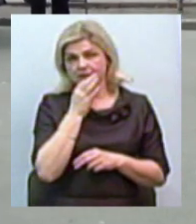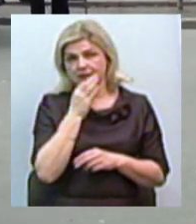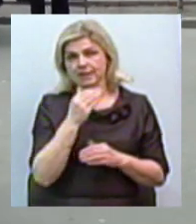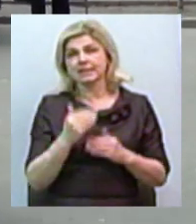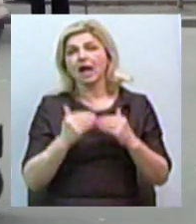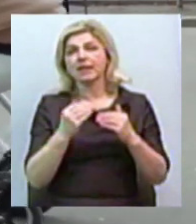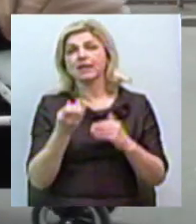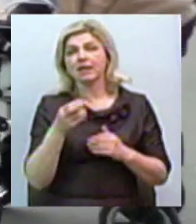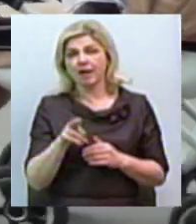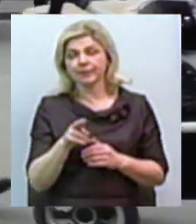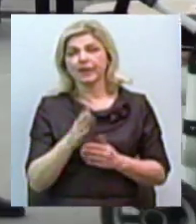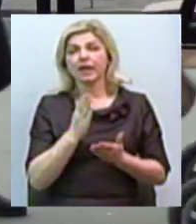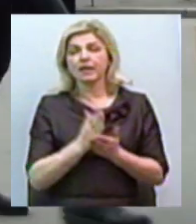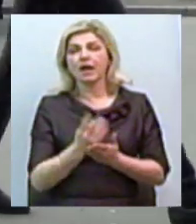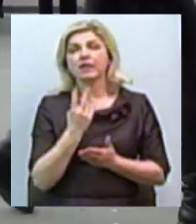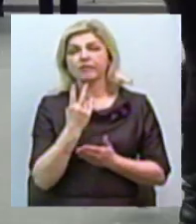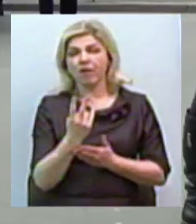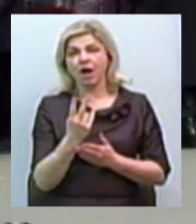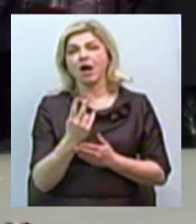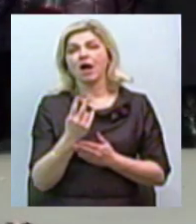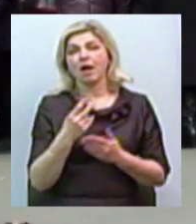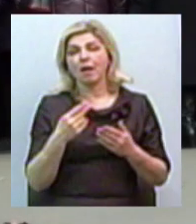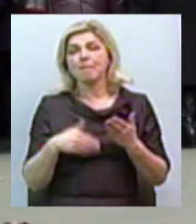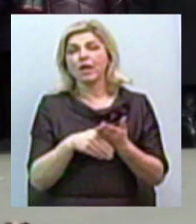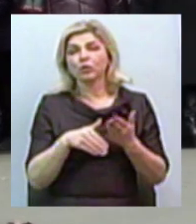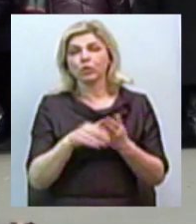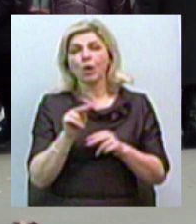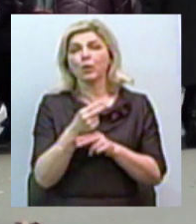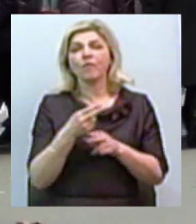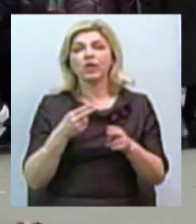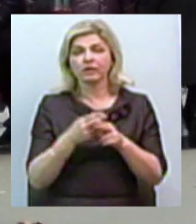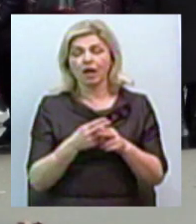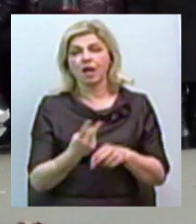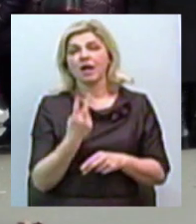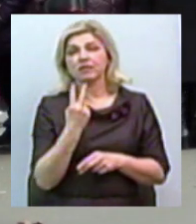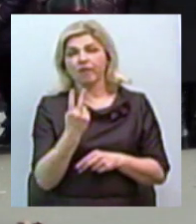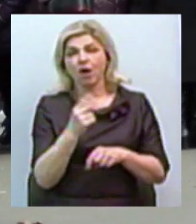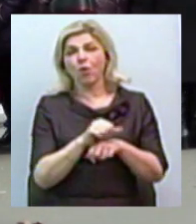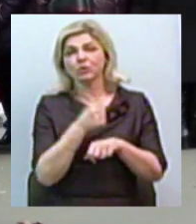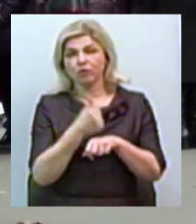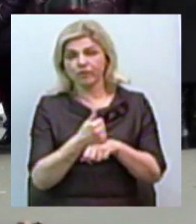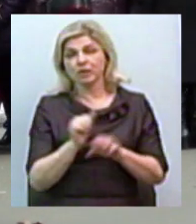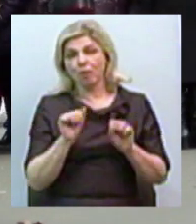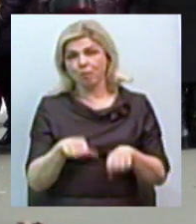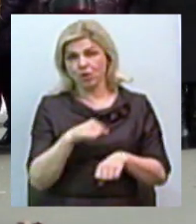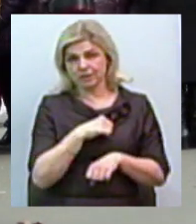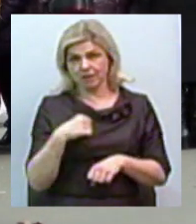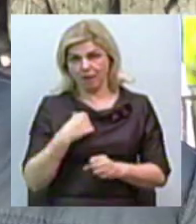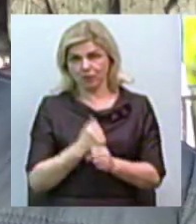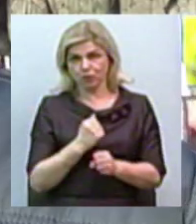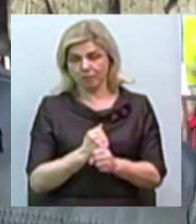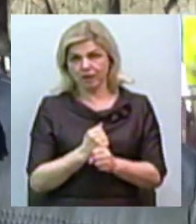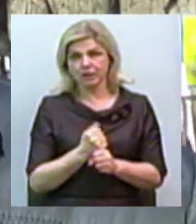Є два методи профілактики злоякісних новоутворень, два основних, які вони можуть самі зробити. Перше – це